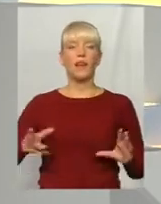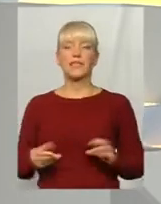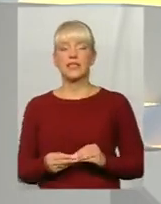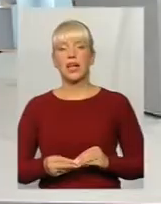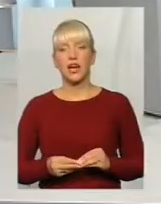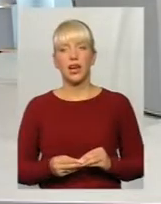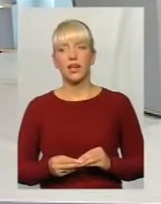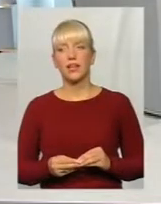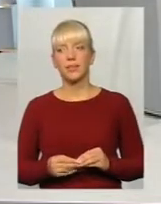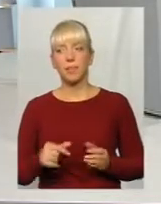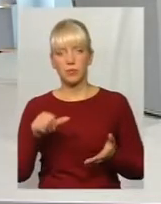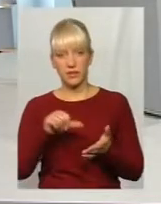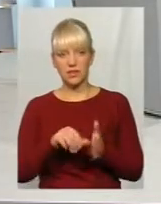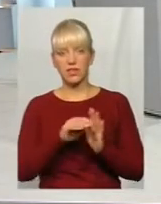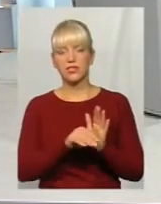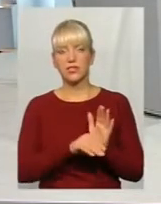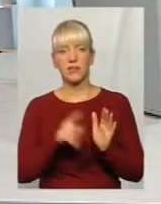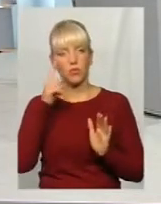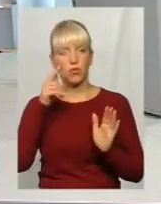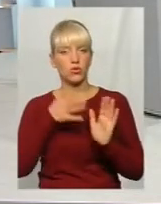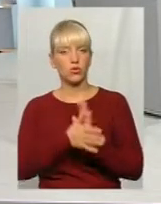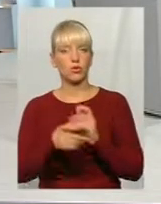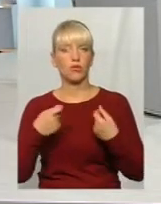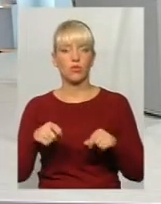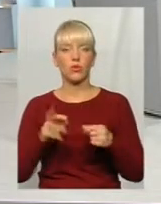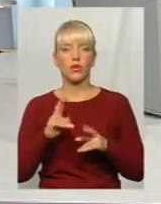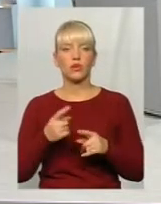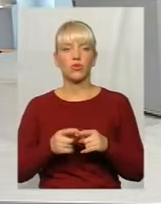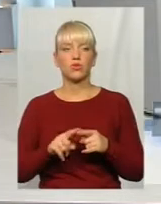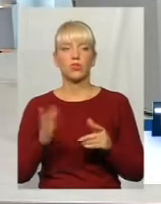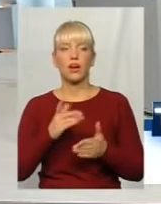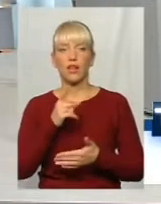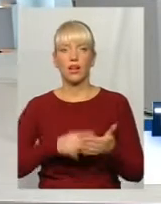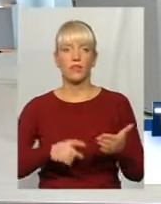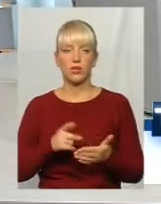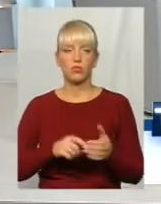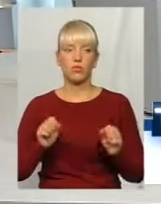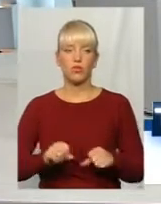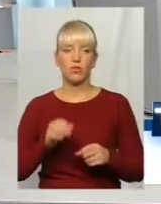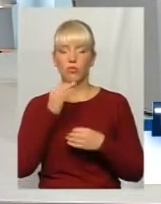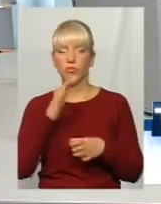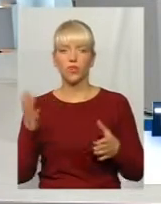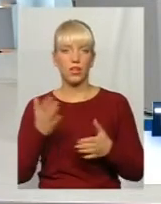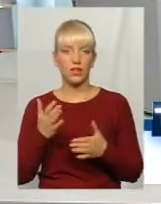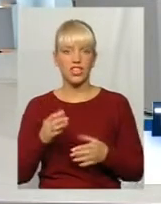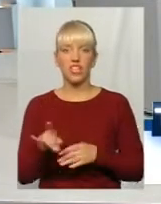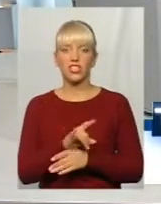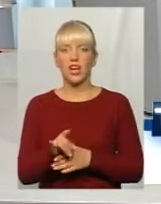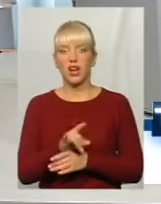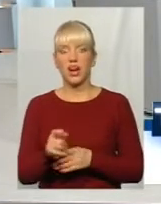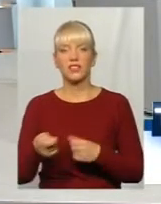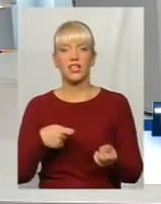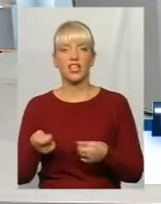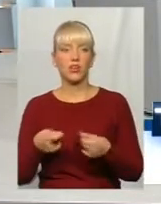Взагалі, самопредставляють систему прозоропродажі, як ту, яка ліквідує можливість будь-яких шахрайських торгів. Це